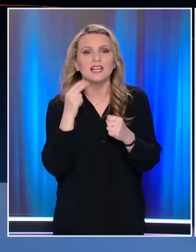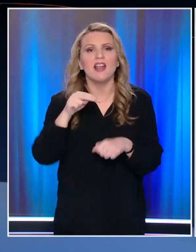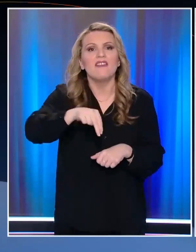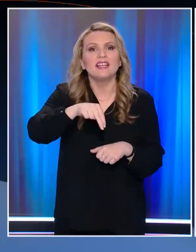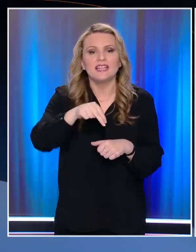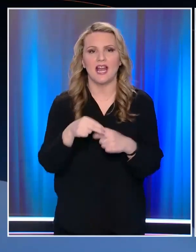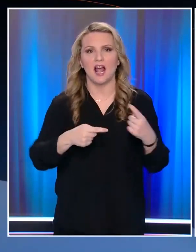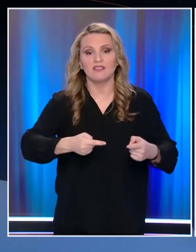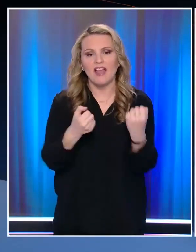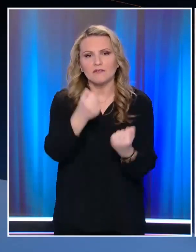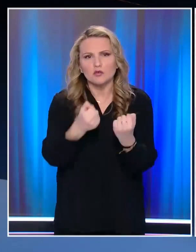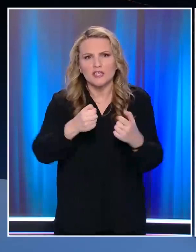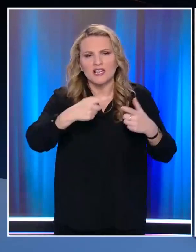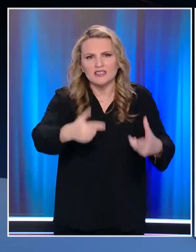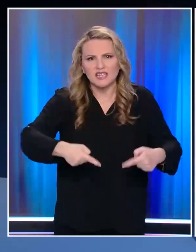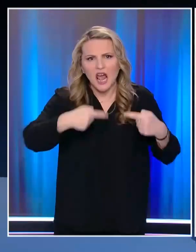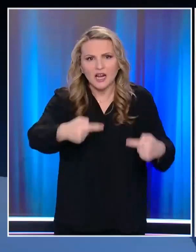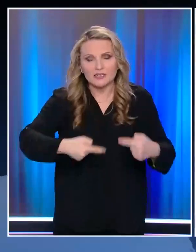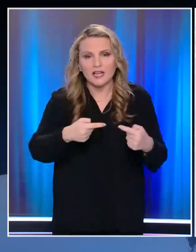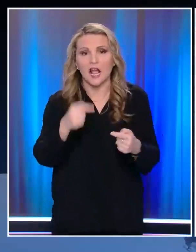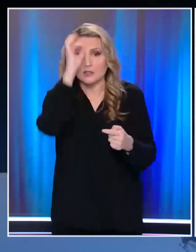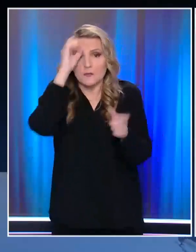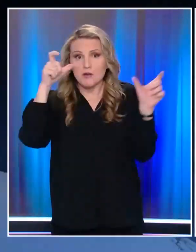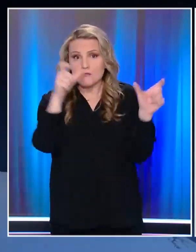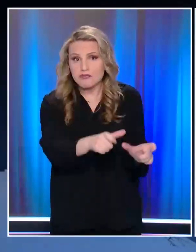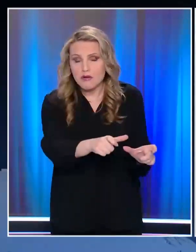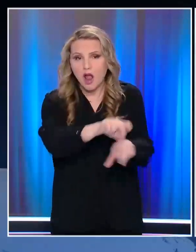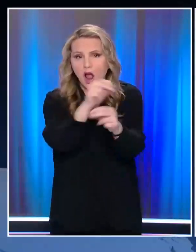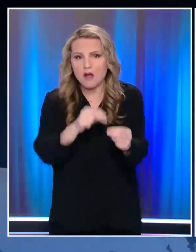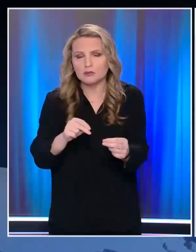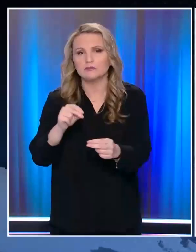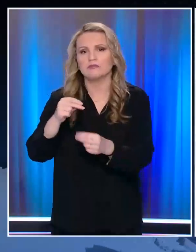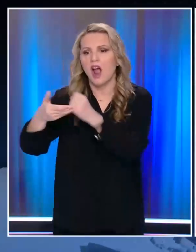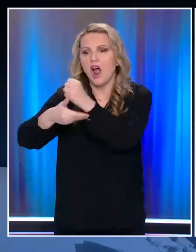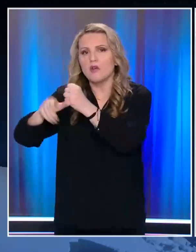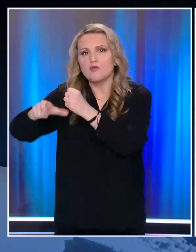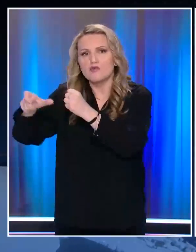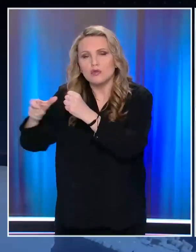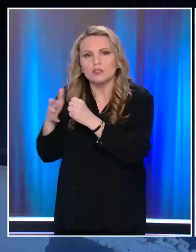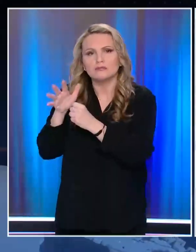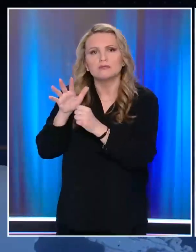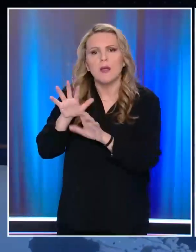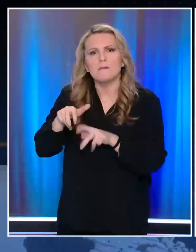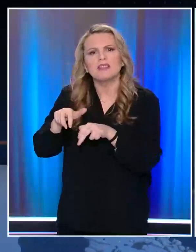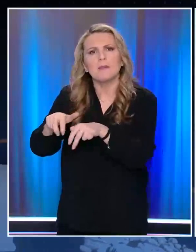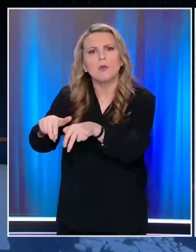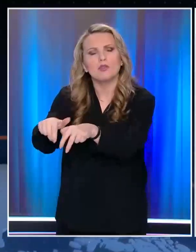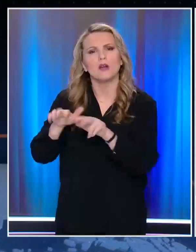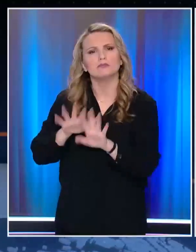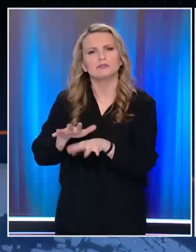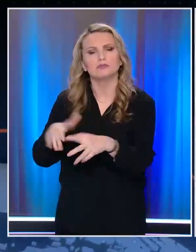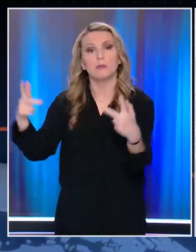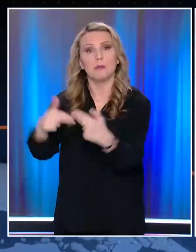Τα τρακτέρι είναι αποκλεισμένα από αστυνομικές δυνάμεις Και οι αγρότες αποφάσισαν να κλείσουν την Εθνική Οδό Με τα πόδια Η